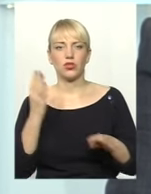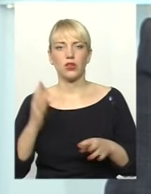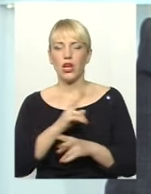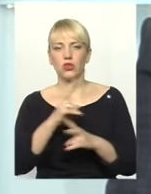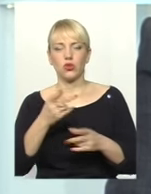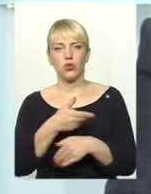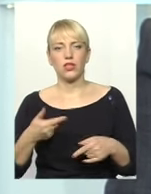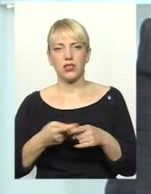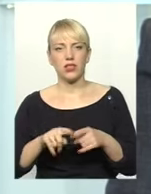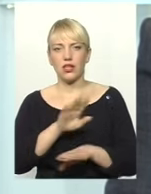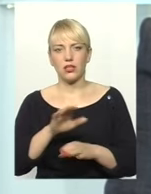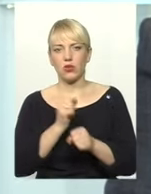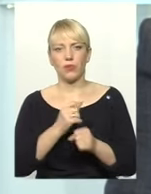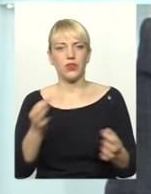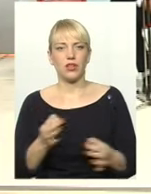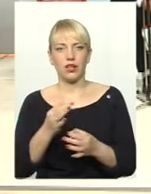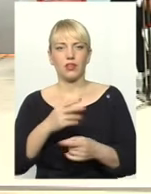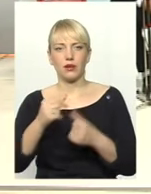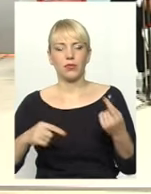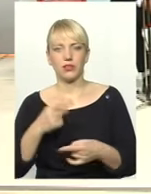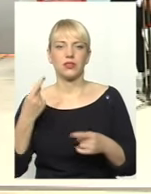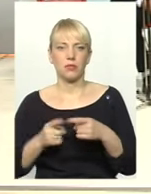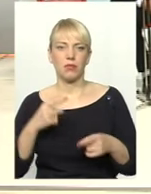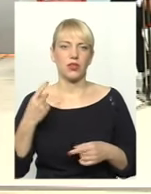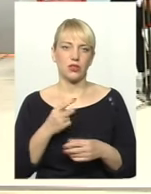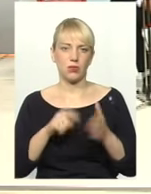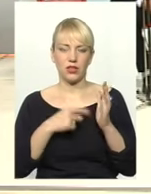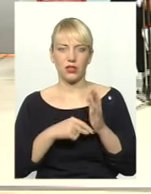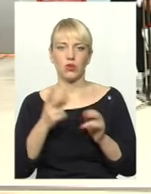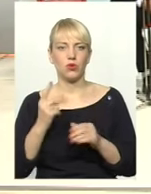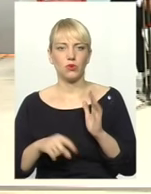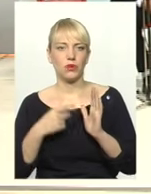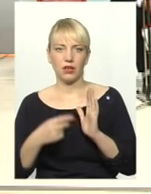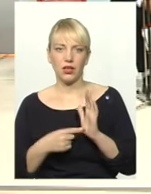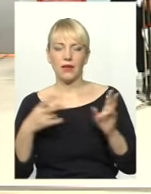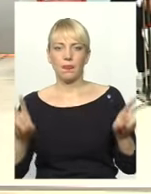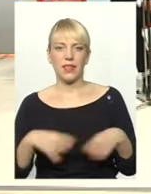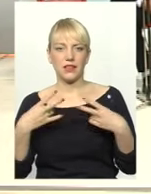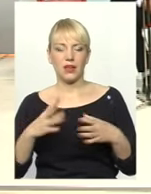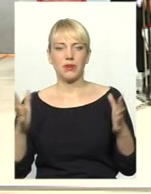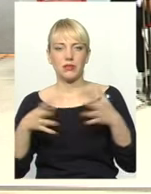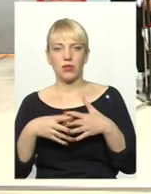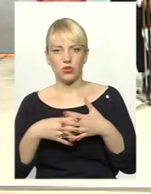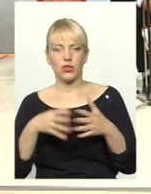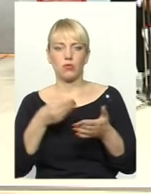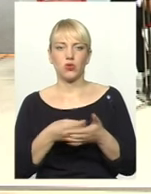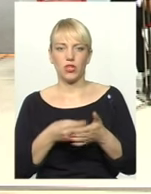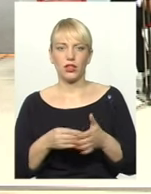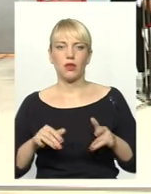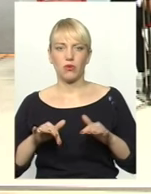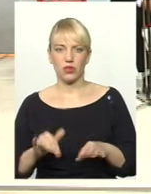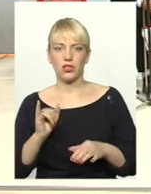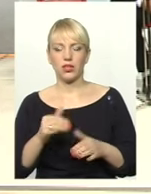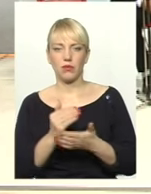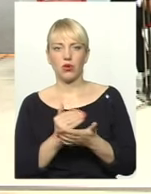за нас це не зробить, ніякий бізнес. Це перше питання. Друге питання. Не треба змішувати бюджетний процес і